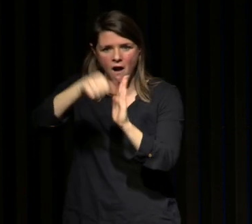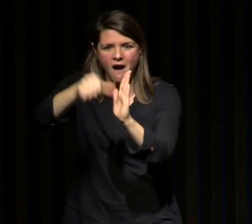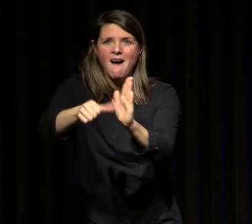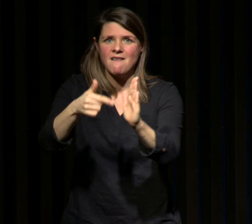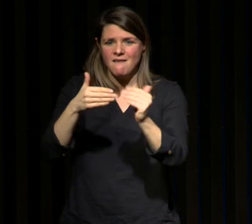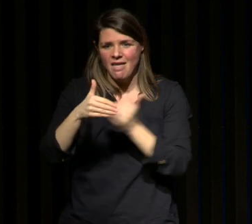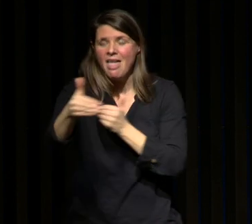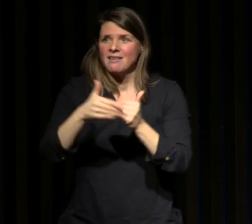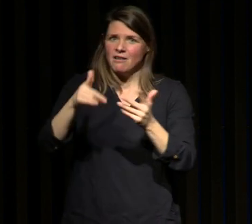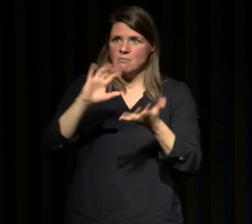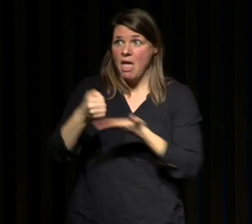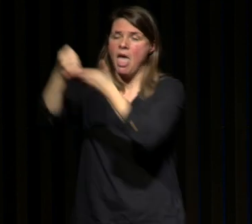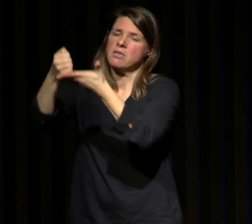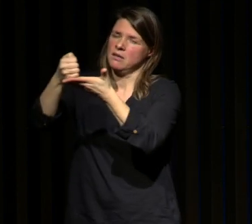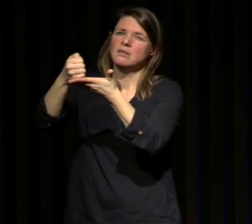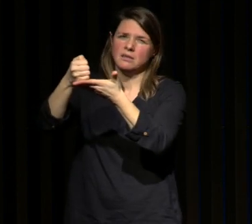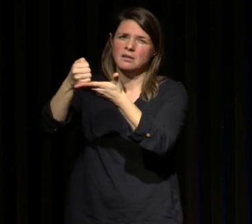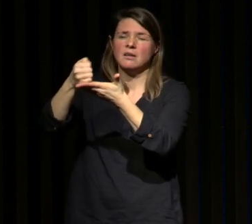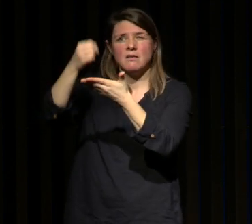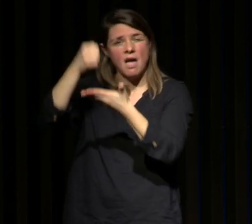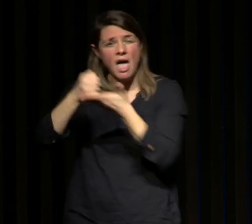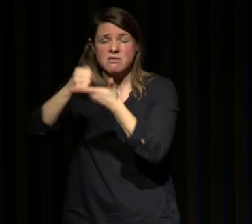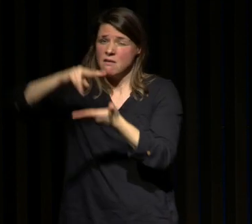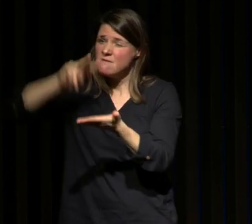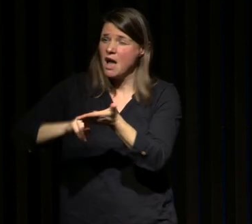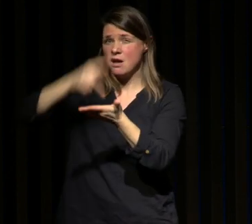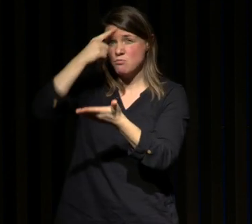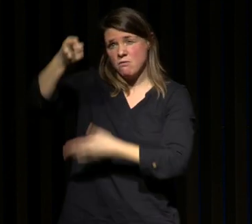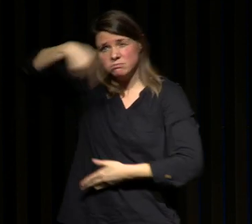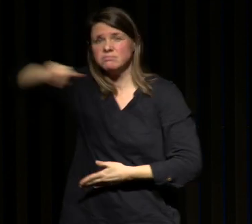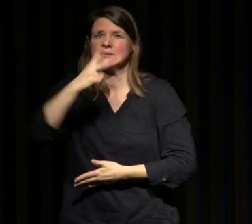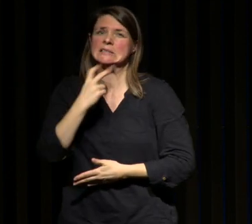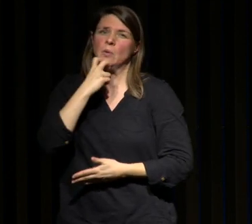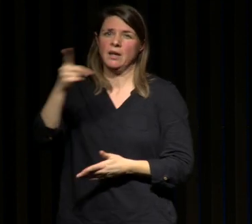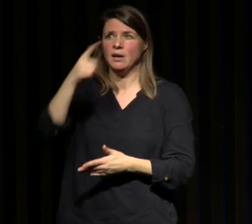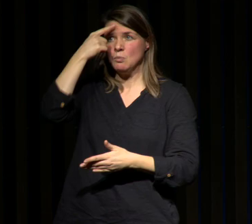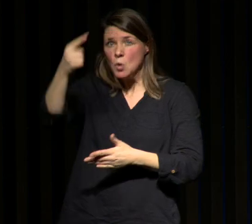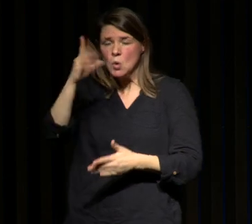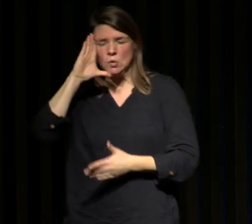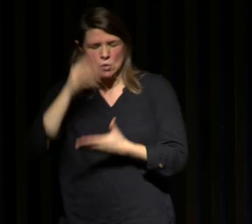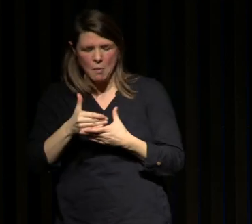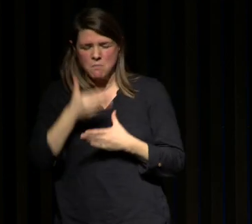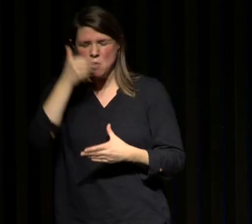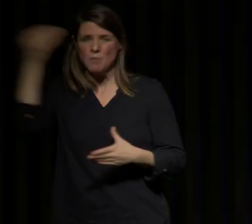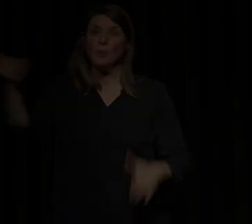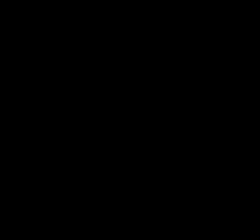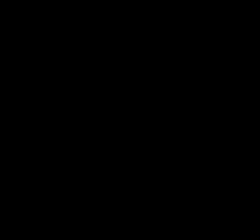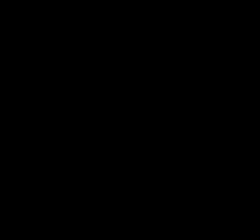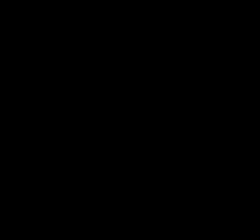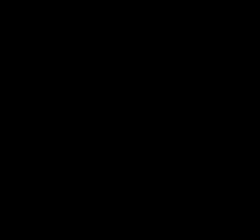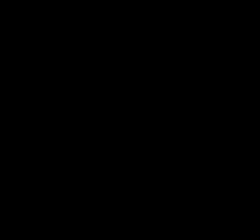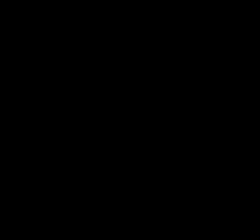une aide tangible à nos concitoyens pour leur permettre d'améliorer leur sommeil je vous remercie pour